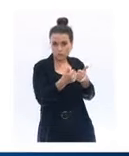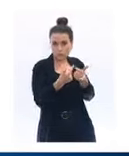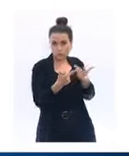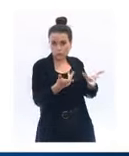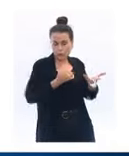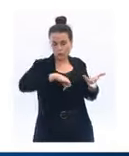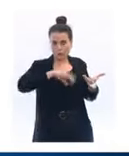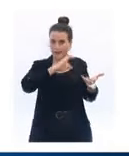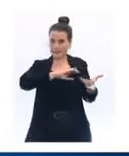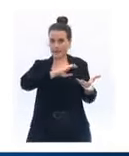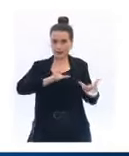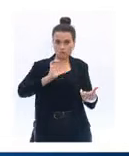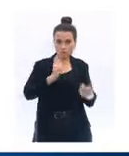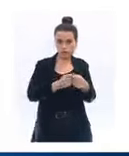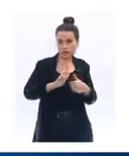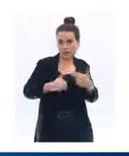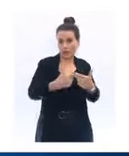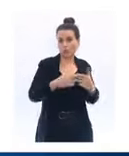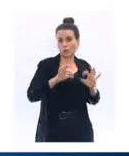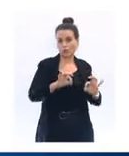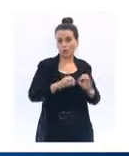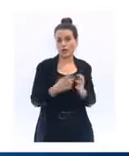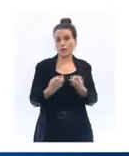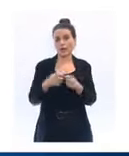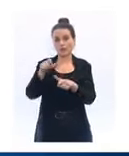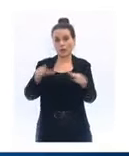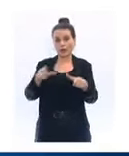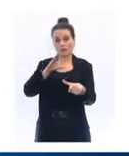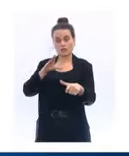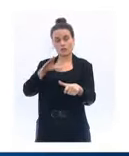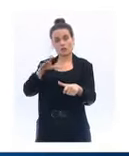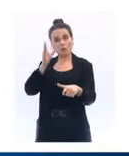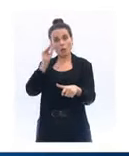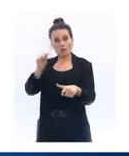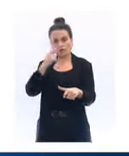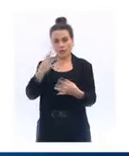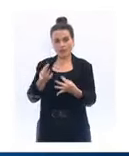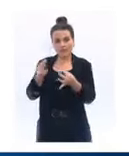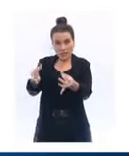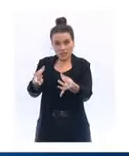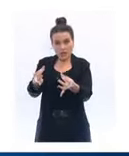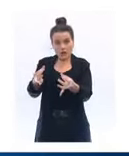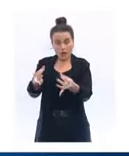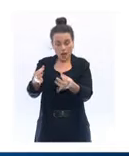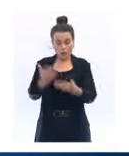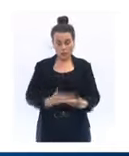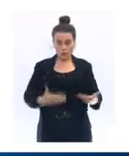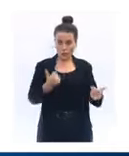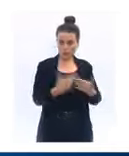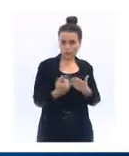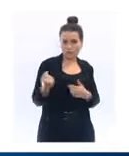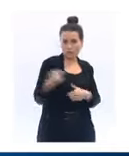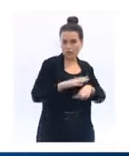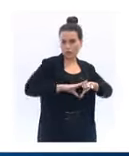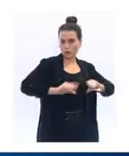de satisfaire au maximum. Je pense en particulier aux personnels vulnérables qui, bien sûr, n'ont pas à venir dans ces semaines-là